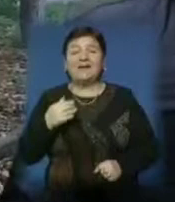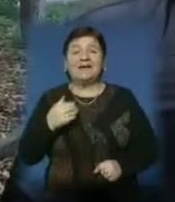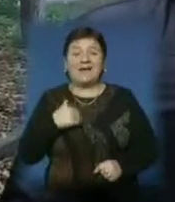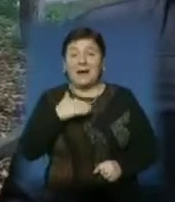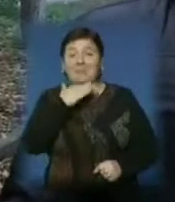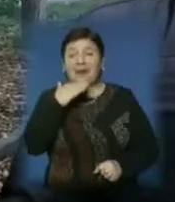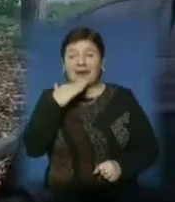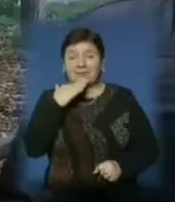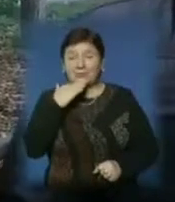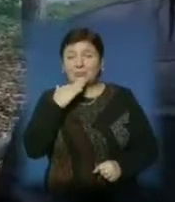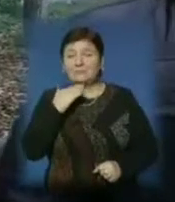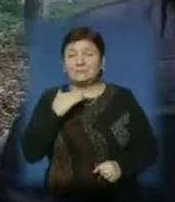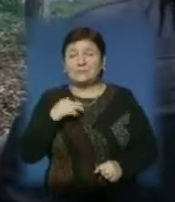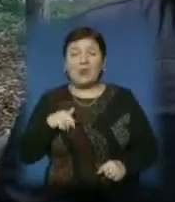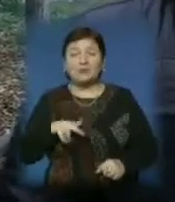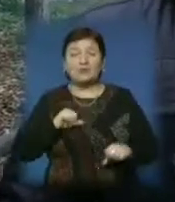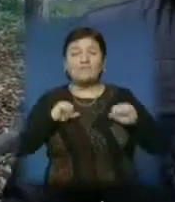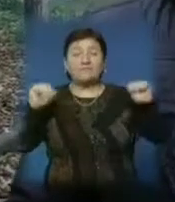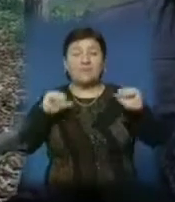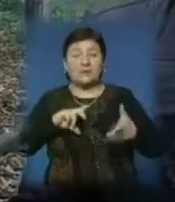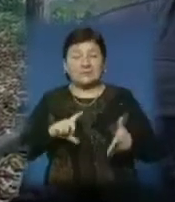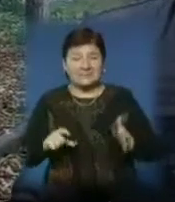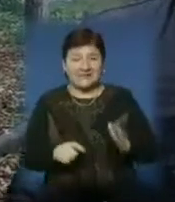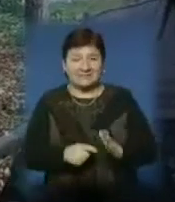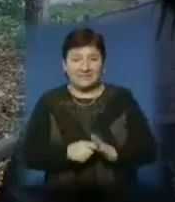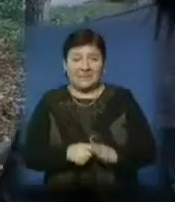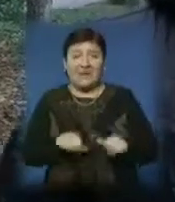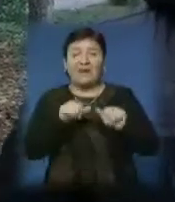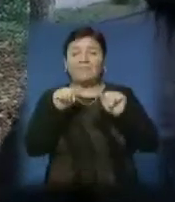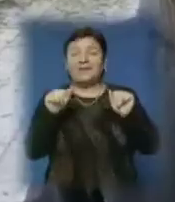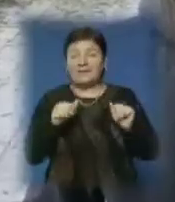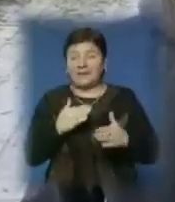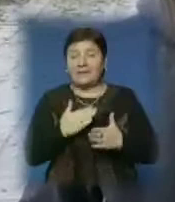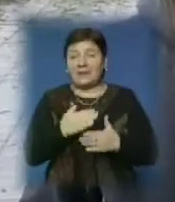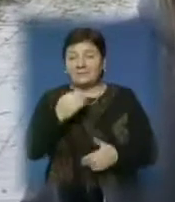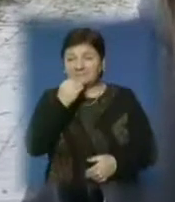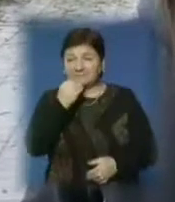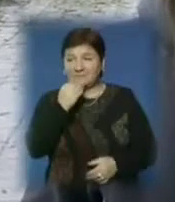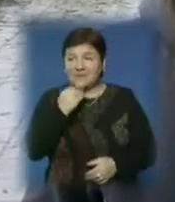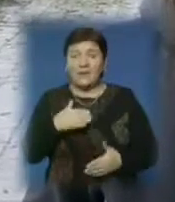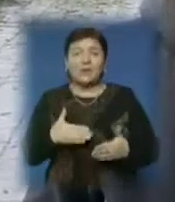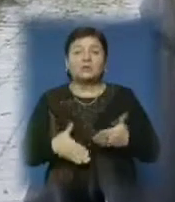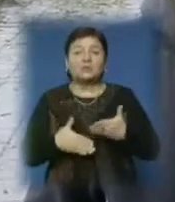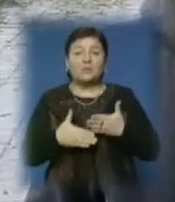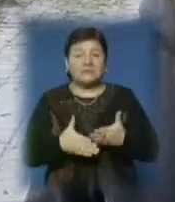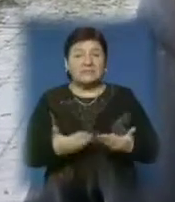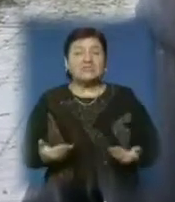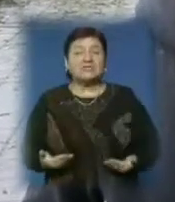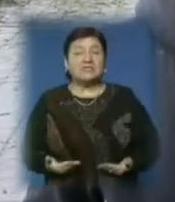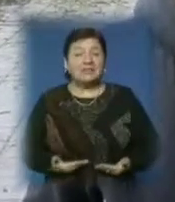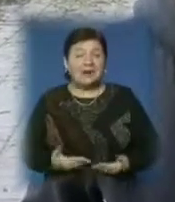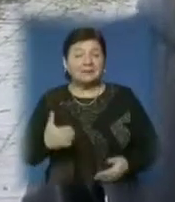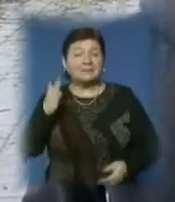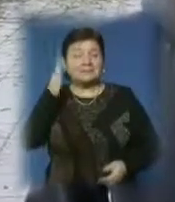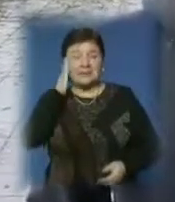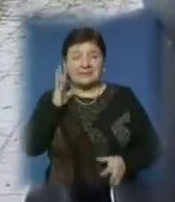звісно, хожу у спортзал і є певний вид якоїсь дієти і в мене». «Певний спосіб життя – треба висипатися